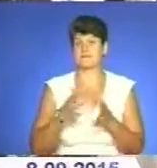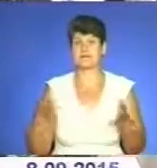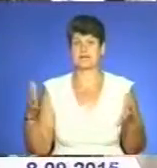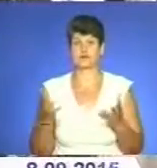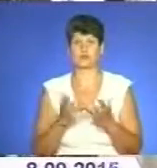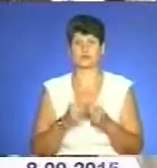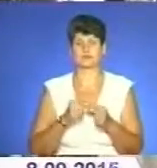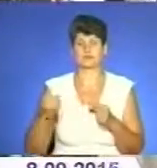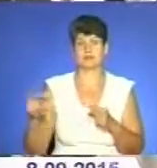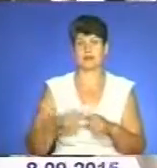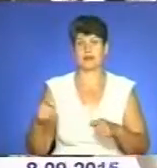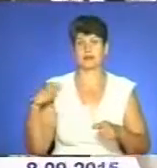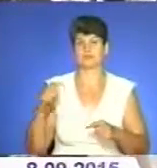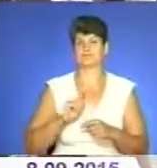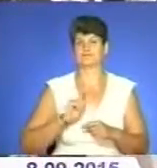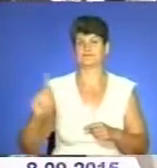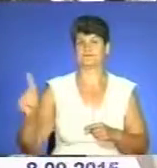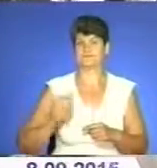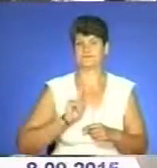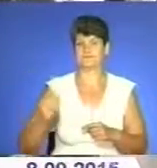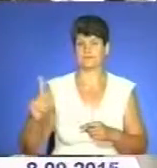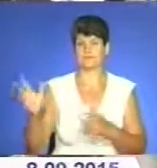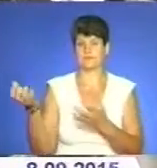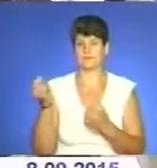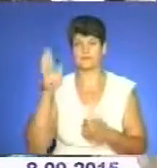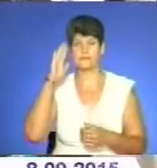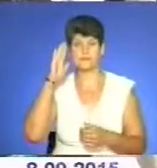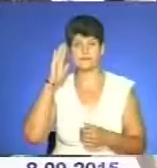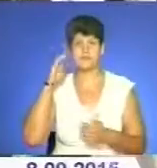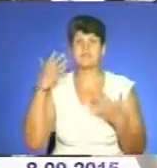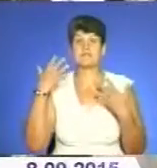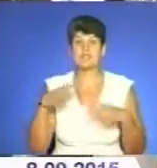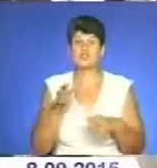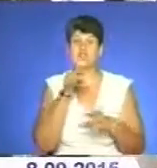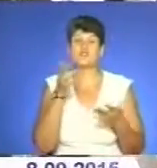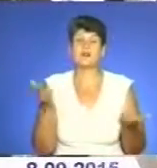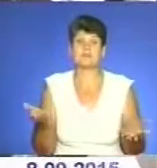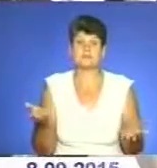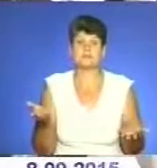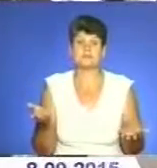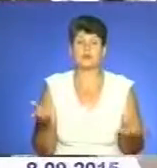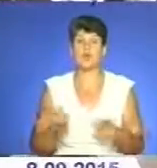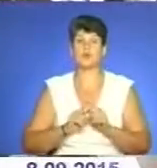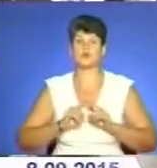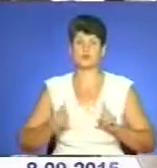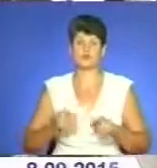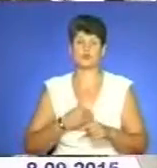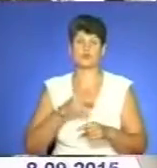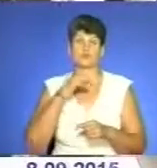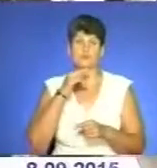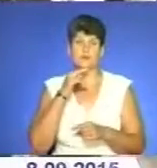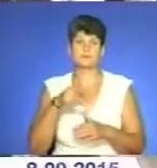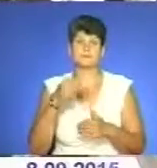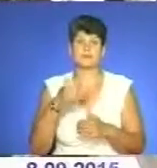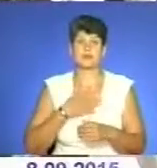відстані долати для того, щоб поповнити запаси води. Втрачається дорогоцінний час. І особливо хочу звернути увагу наших